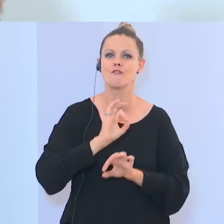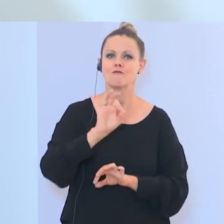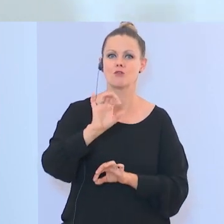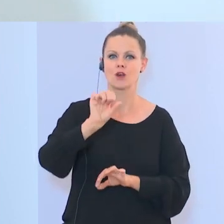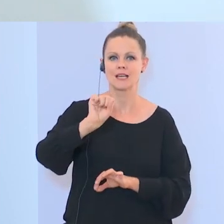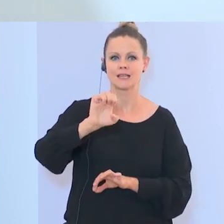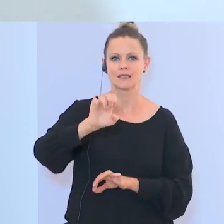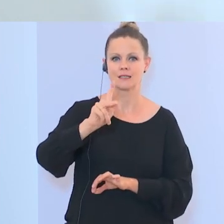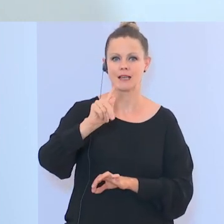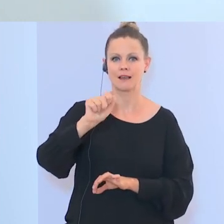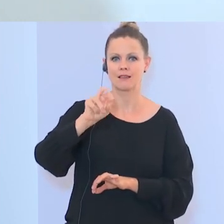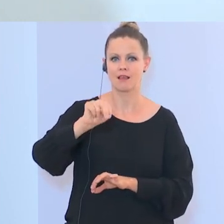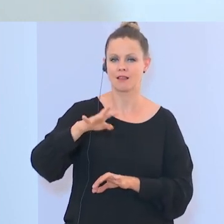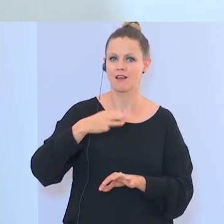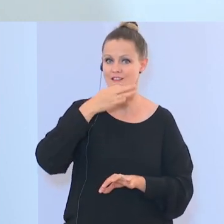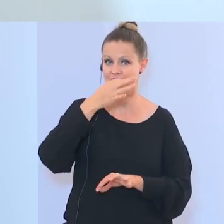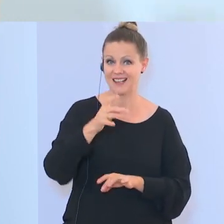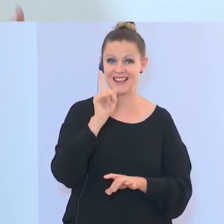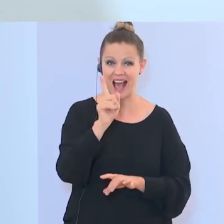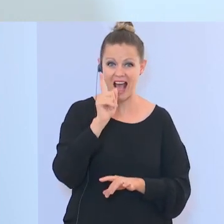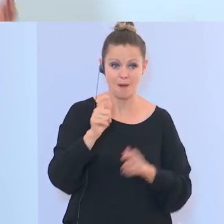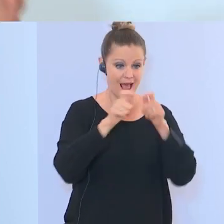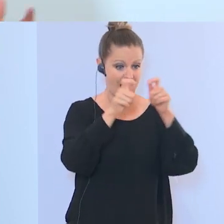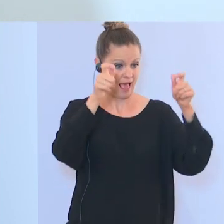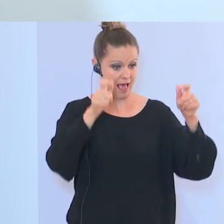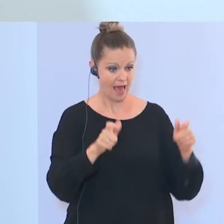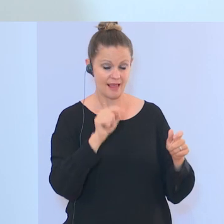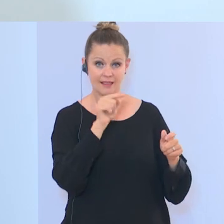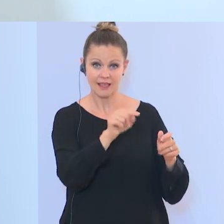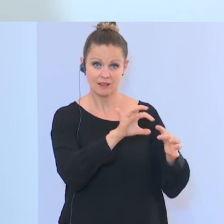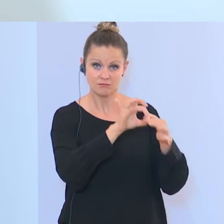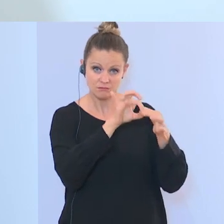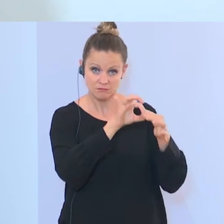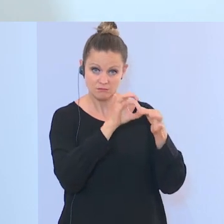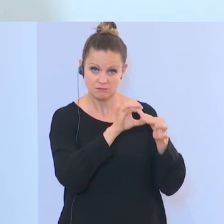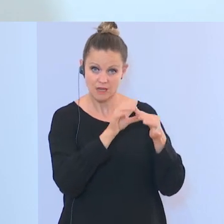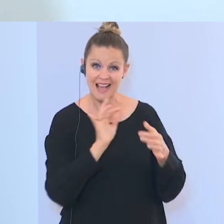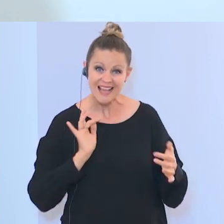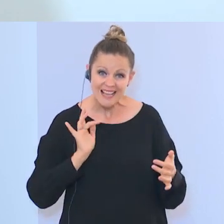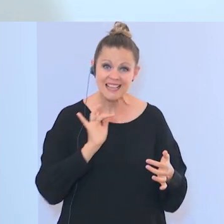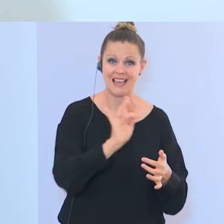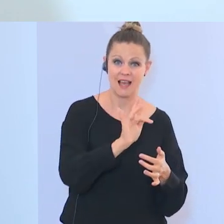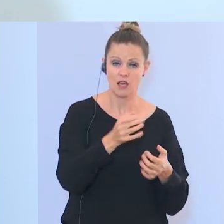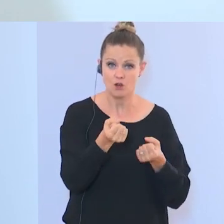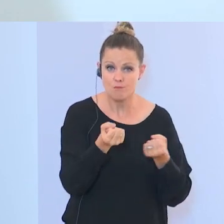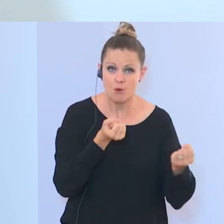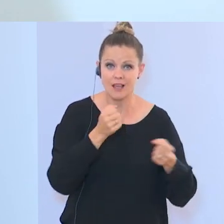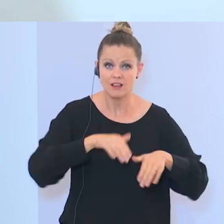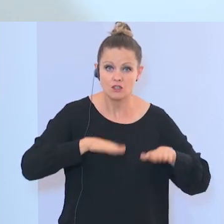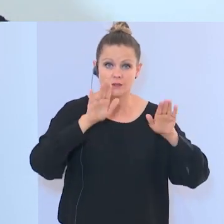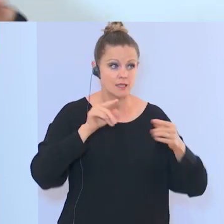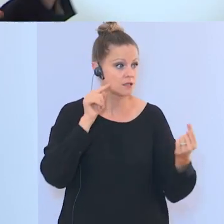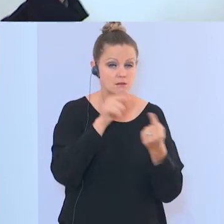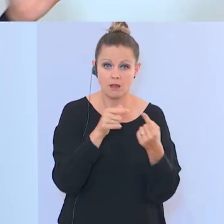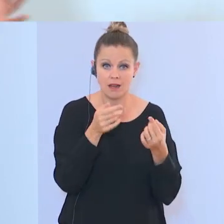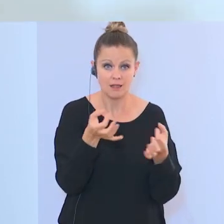es gibt keine Einrichtung, die sich dem Kampf gegen den politischen Islam zum Ziel gesetzt hat.